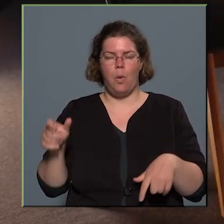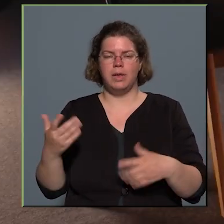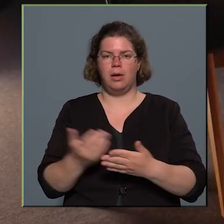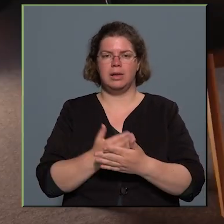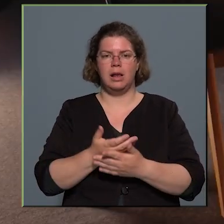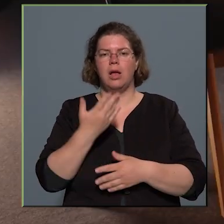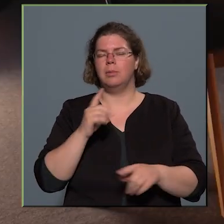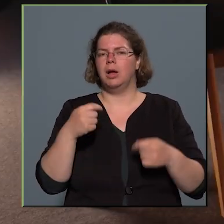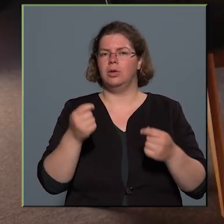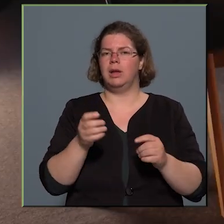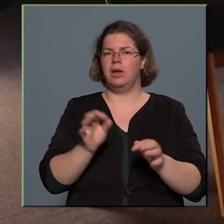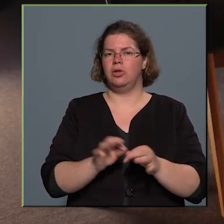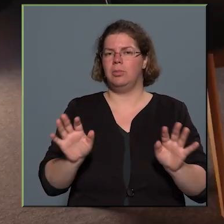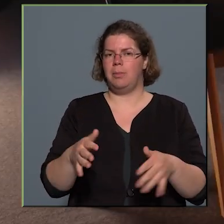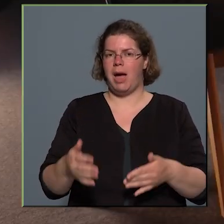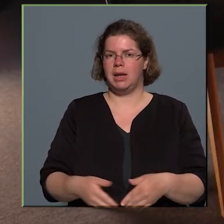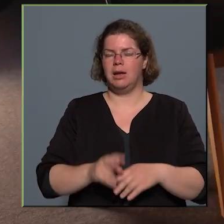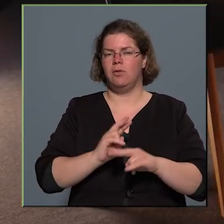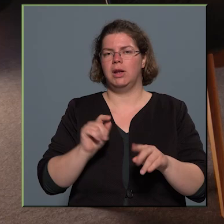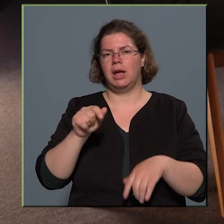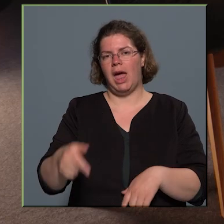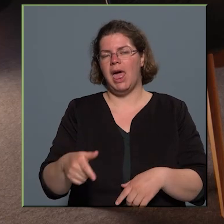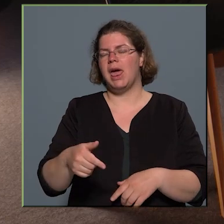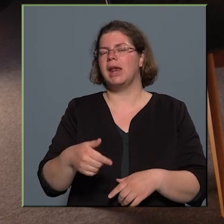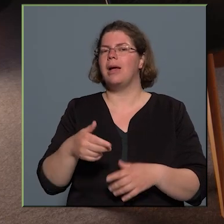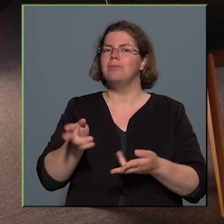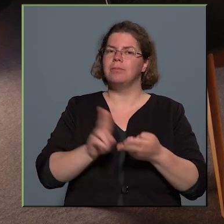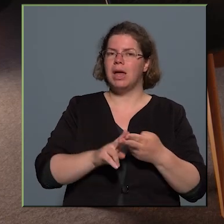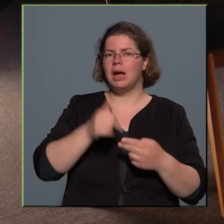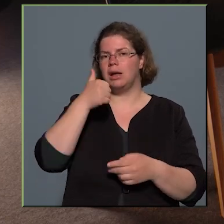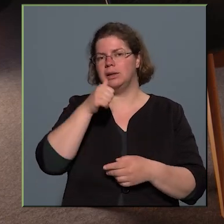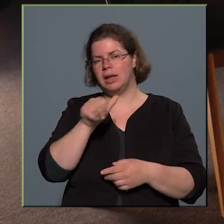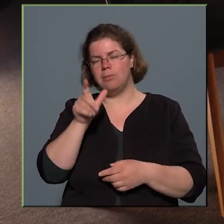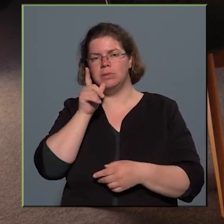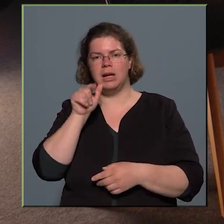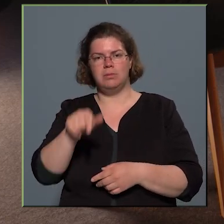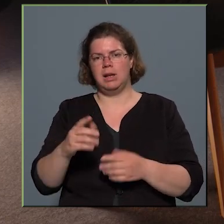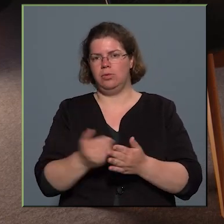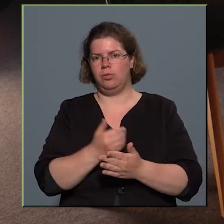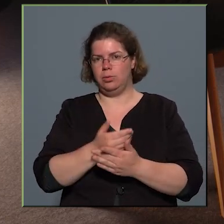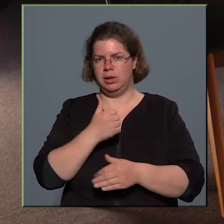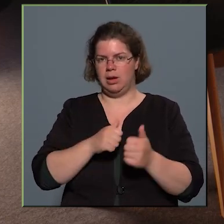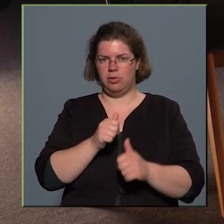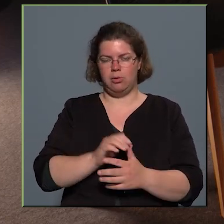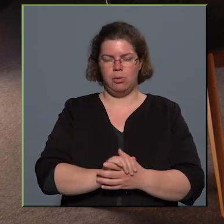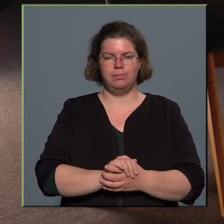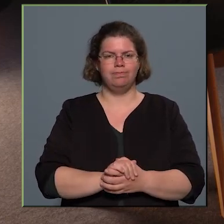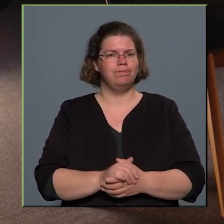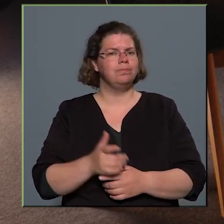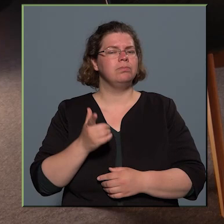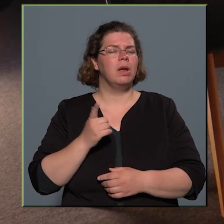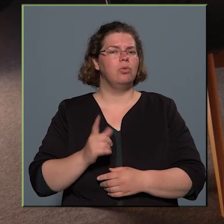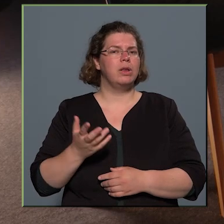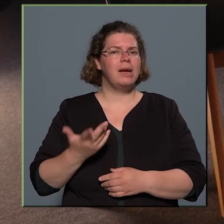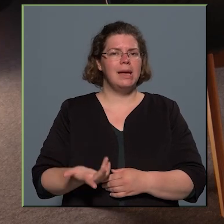adott esetben bárki. Vannak erre egyébként pályák a népligetben, de ezek is mondjuk felújításra szorulnak. Voltak éppen